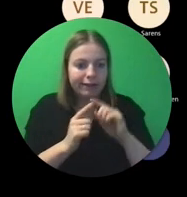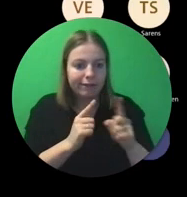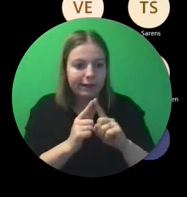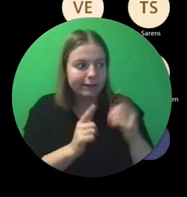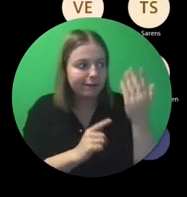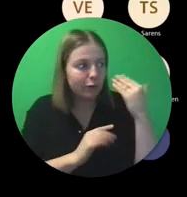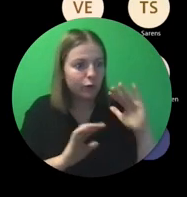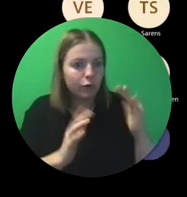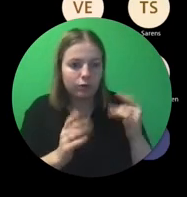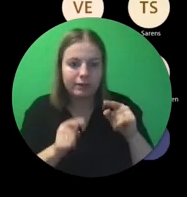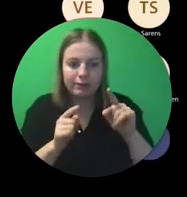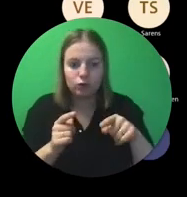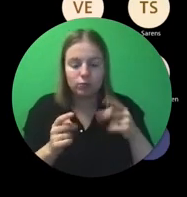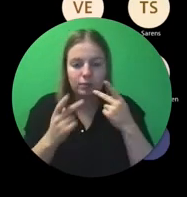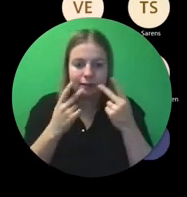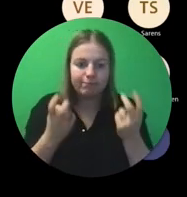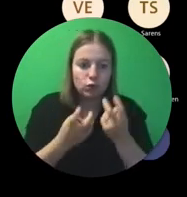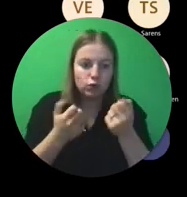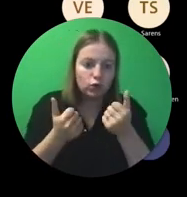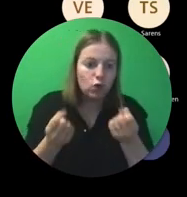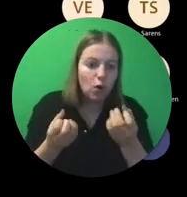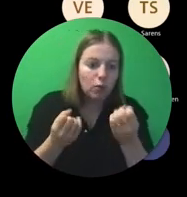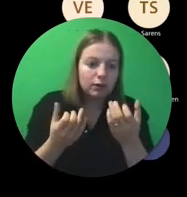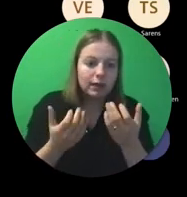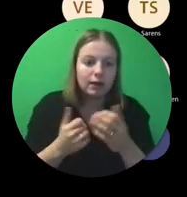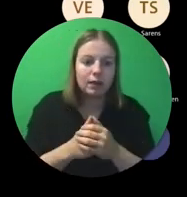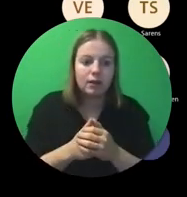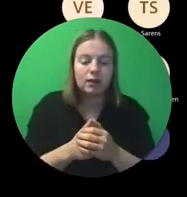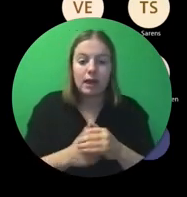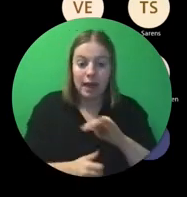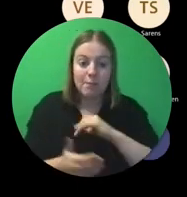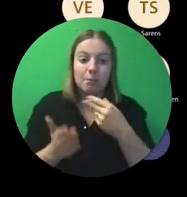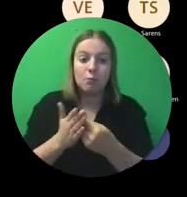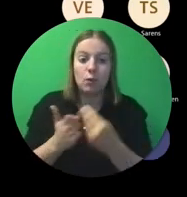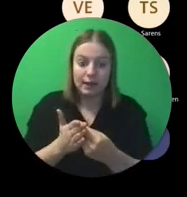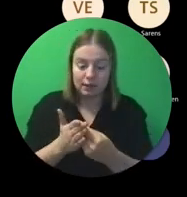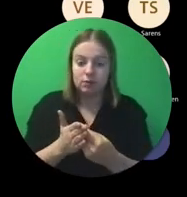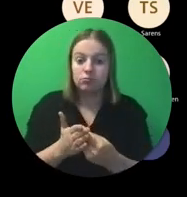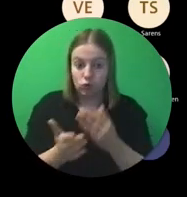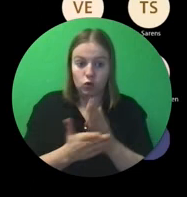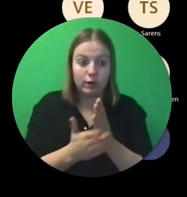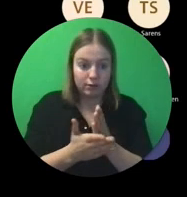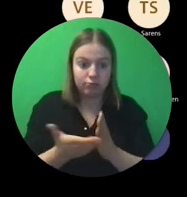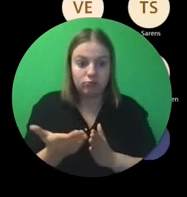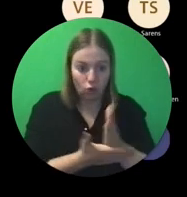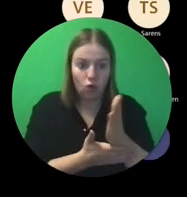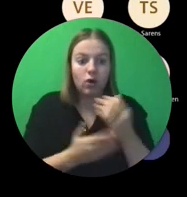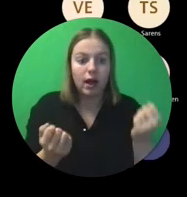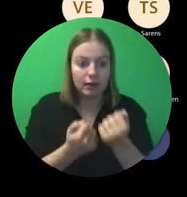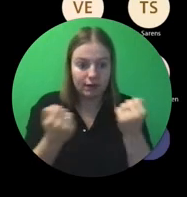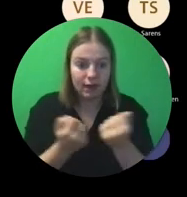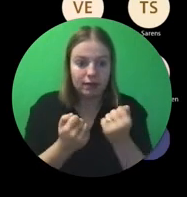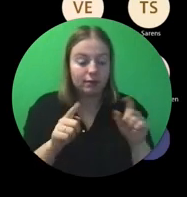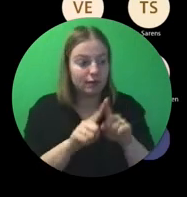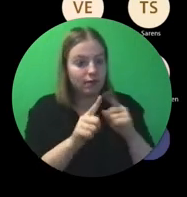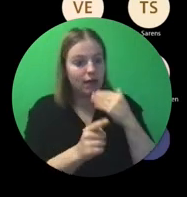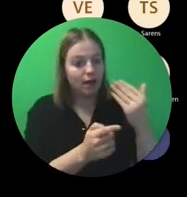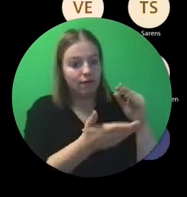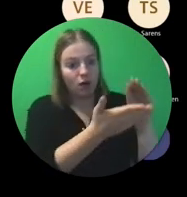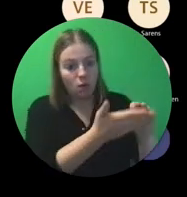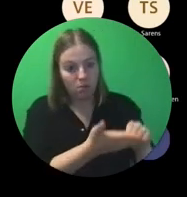daar eigenlijk eens een middle ground moeten zoeken van een onomstodelijk bewijs dat die activiteiten plaatsgevonden hebben, zoals beschreven in de aanvraag.